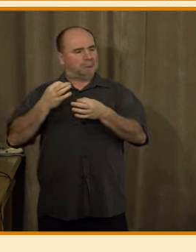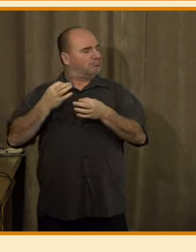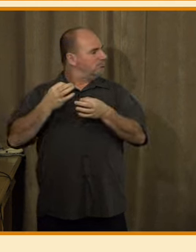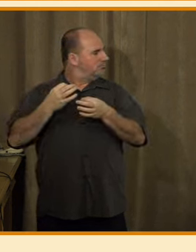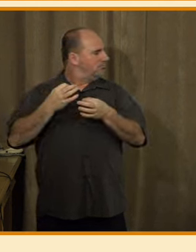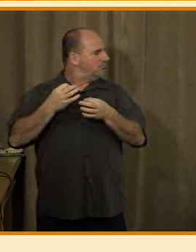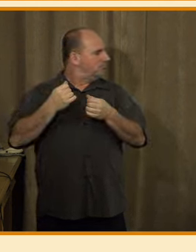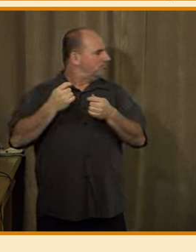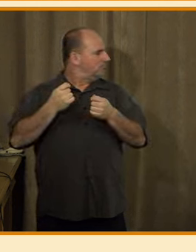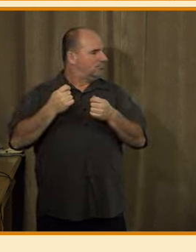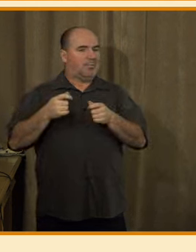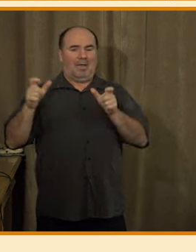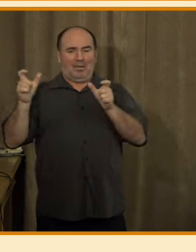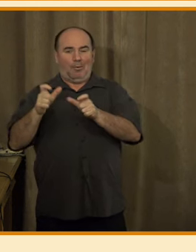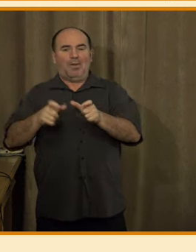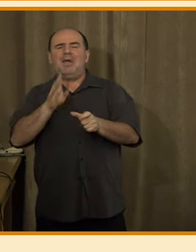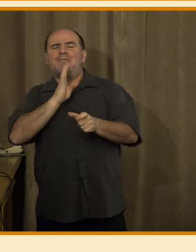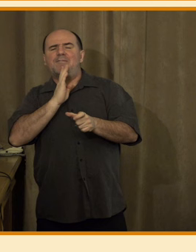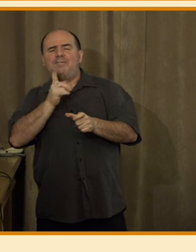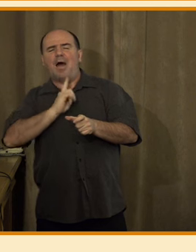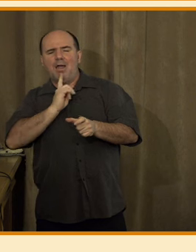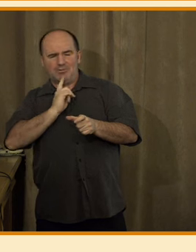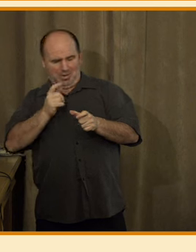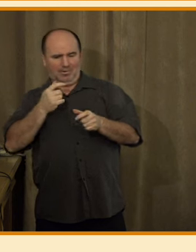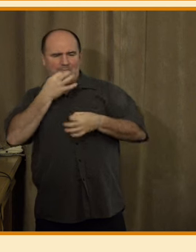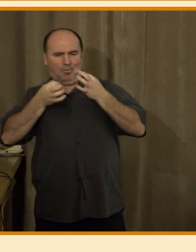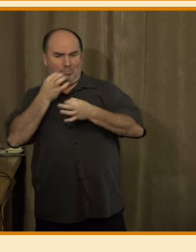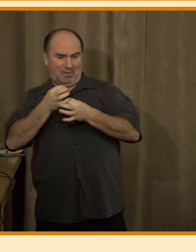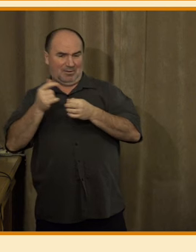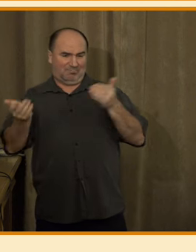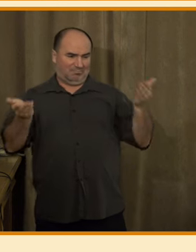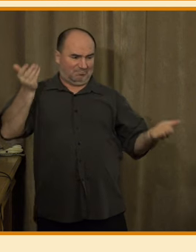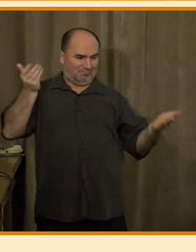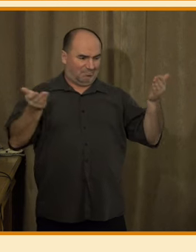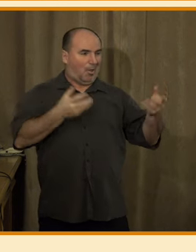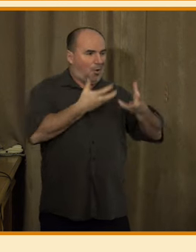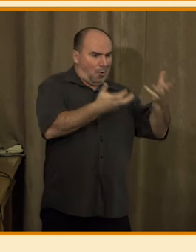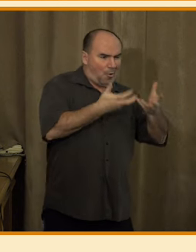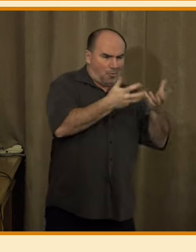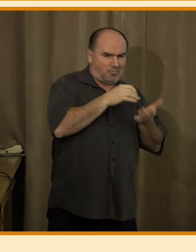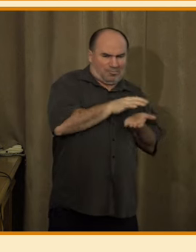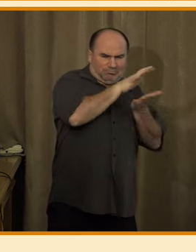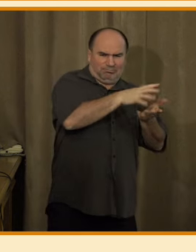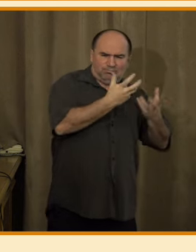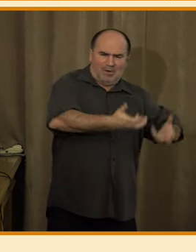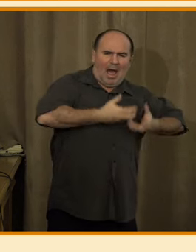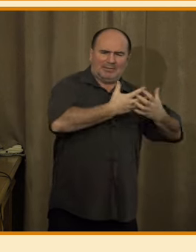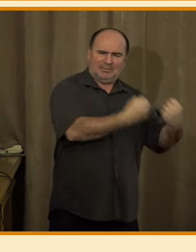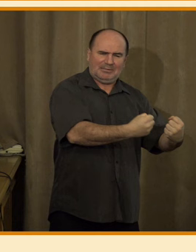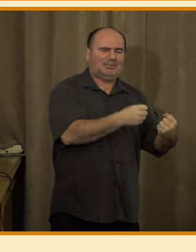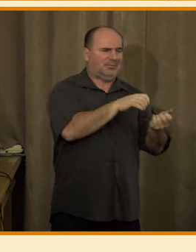kvůli šíření lživých informací. Tak vidíte, že jako v řadě těch čísel